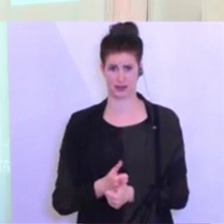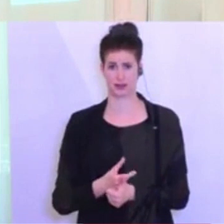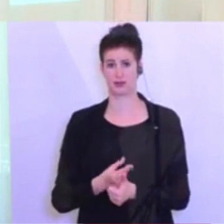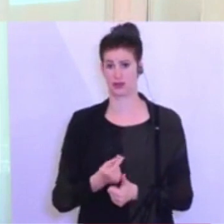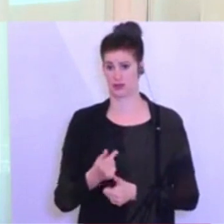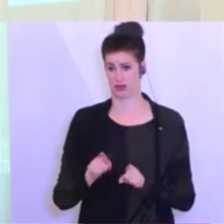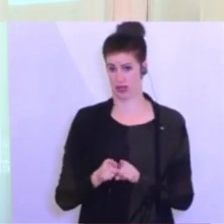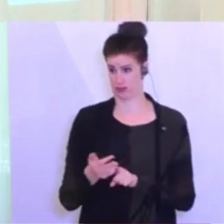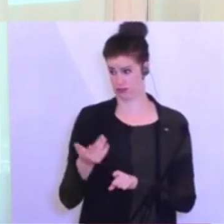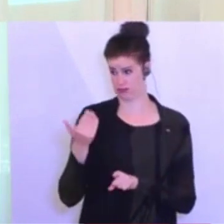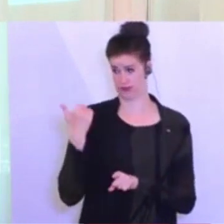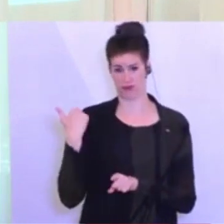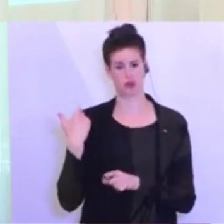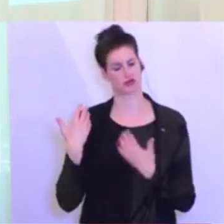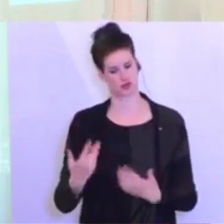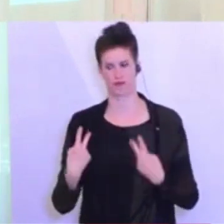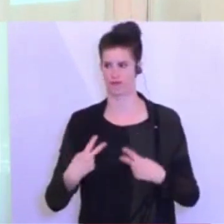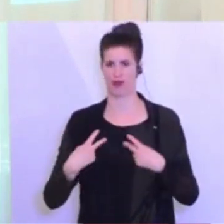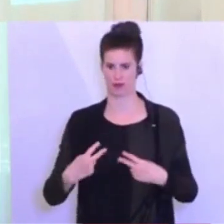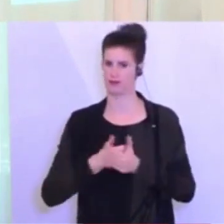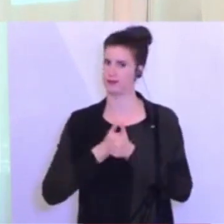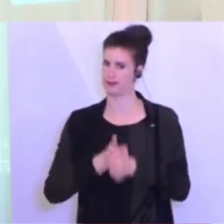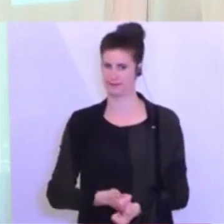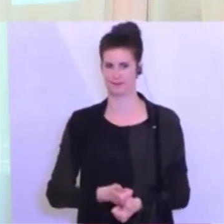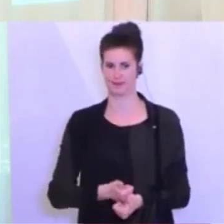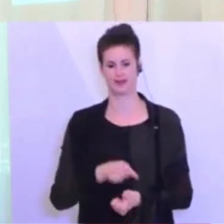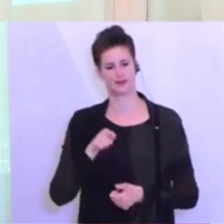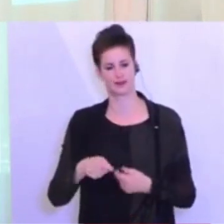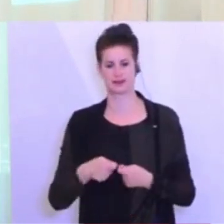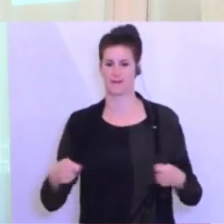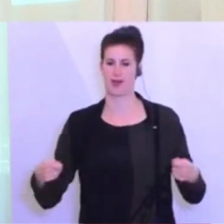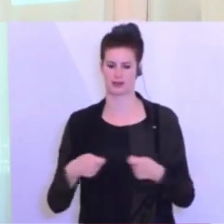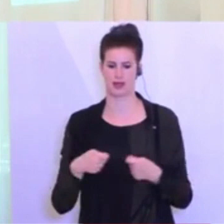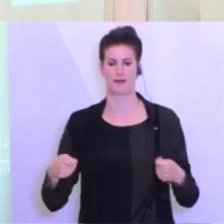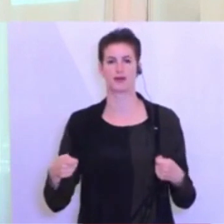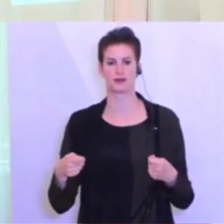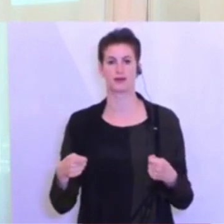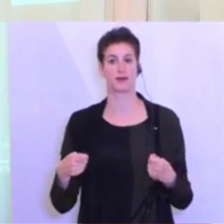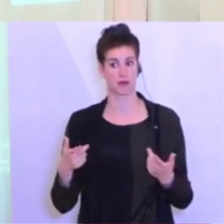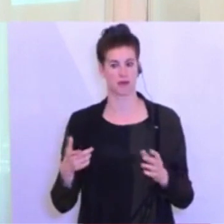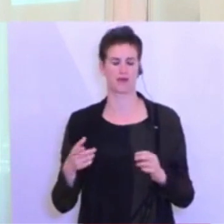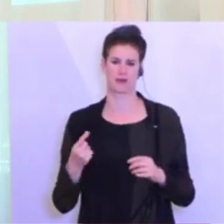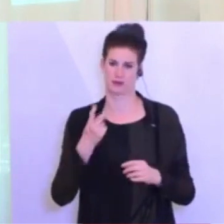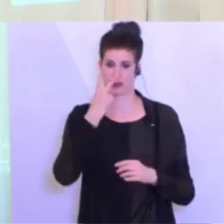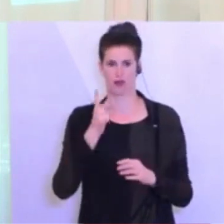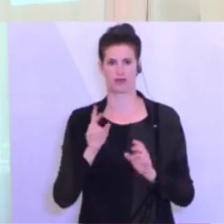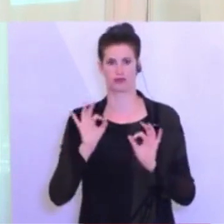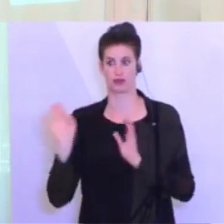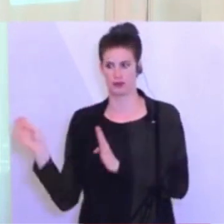in den vergangenen Wochen mit den Handlungen, mit den Maßnahmen, die uns auf diese Erfolgsstraße gebracht haben.